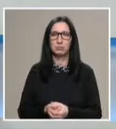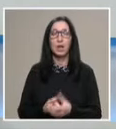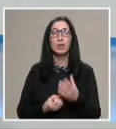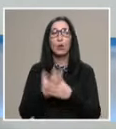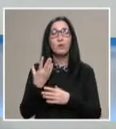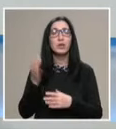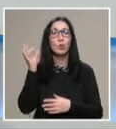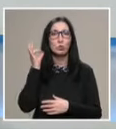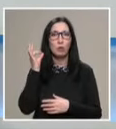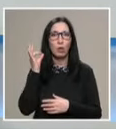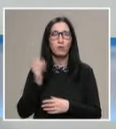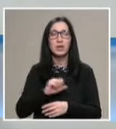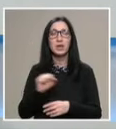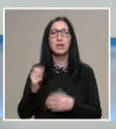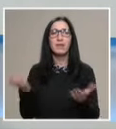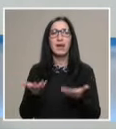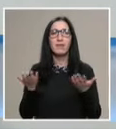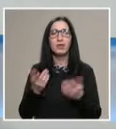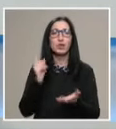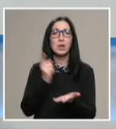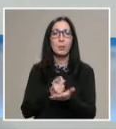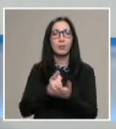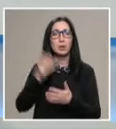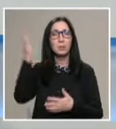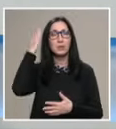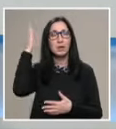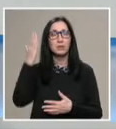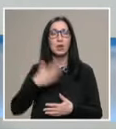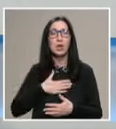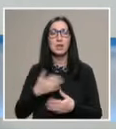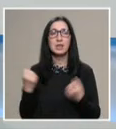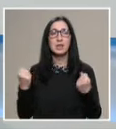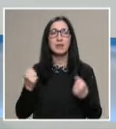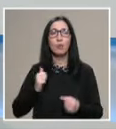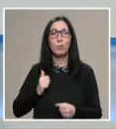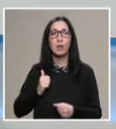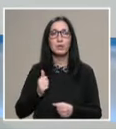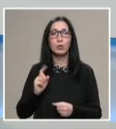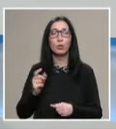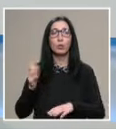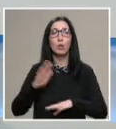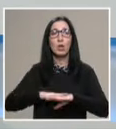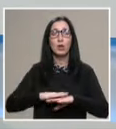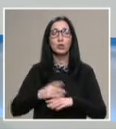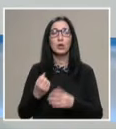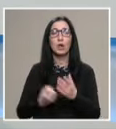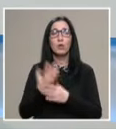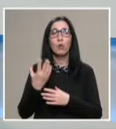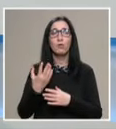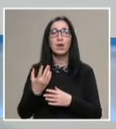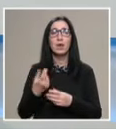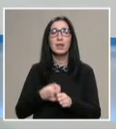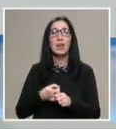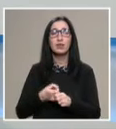Новите условия и най-вече заповедите на Министерство на здравеопазването, които наложиха нов начин на